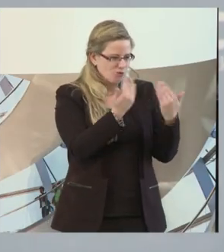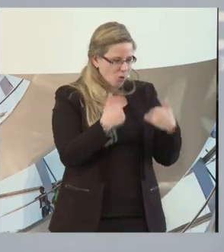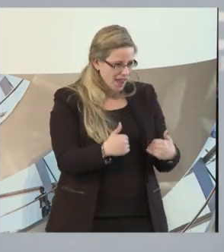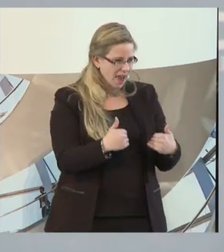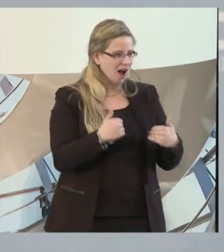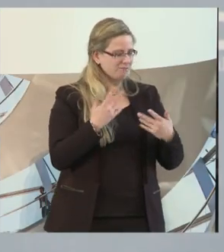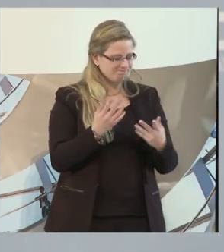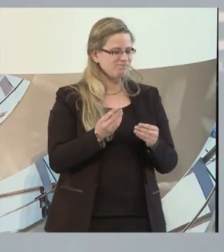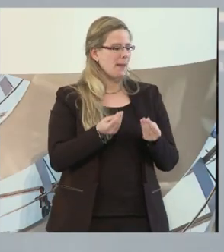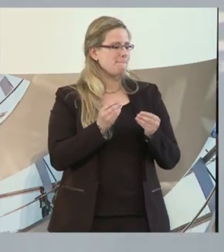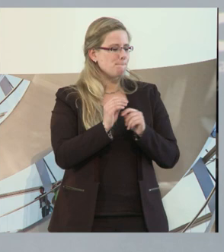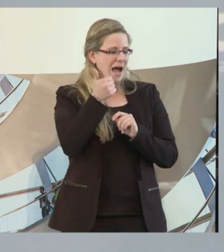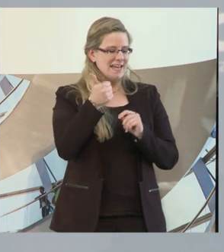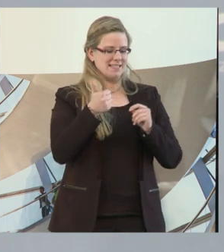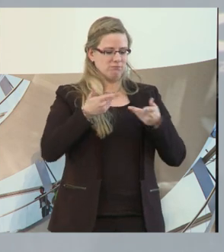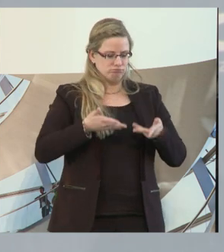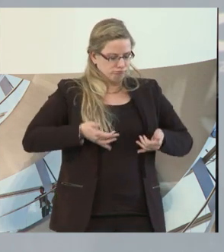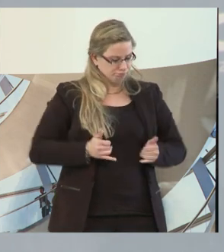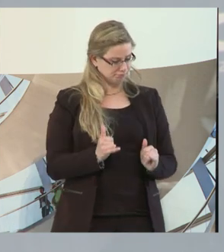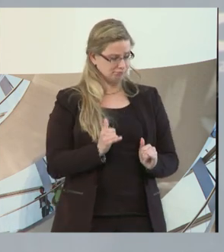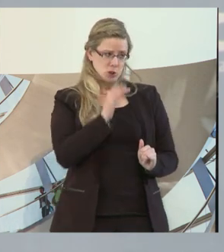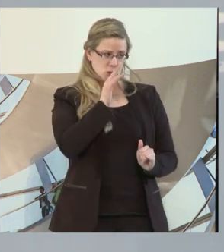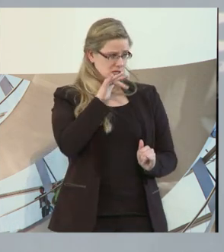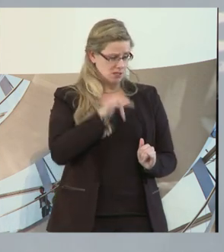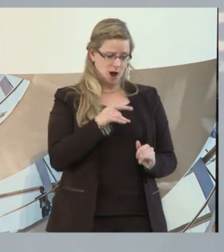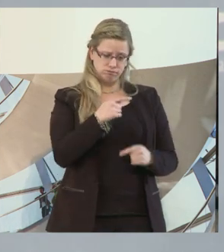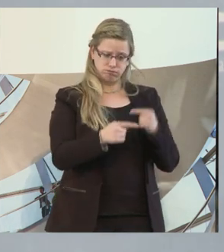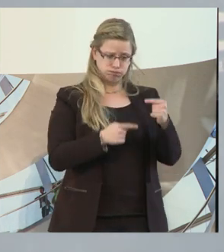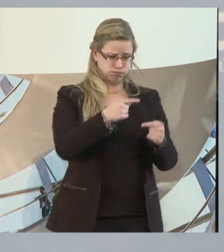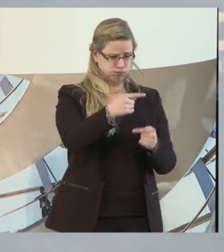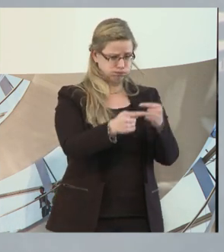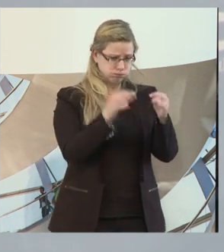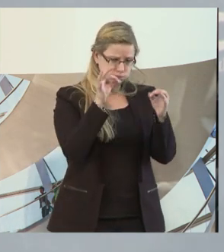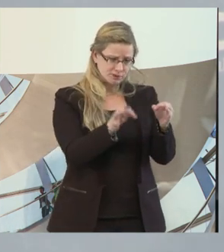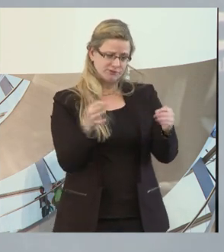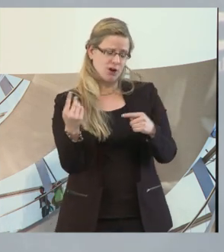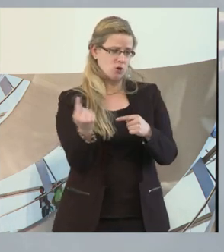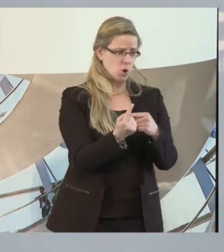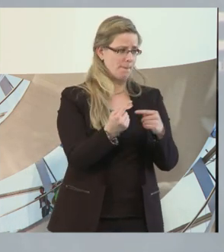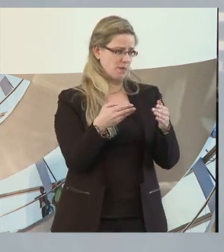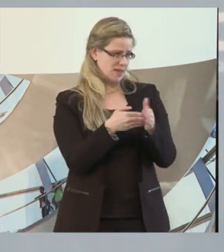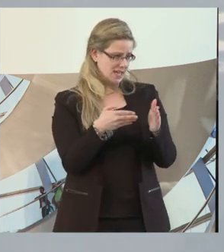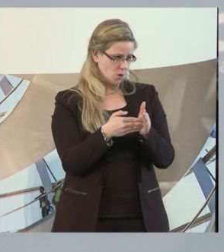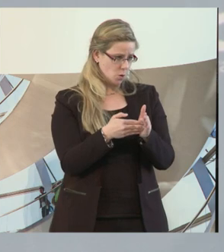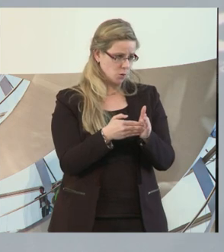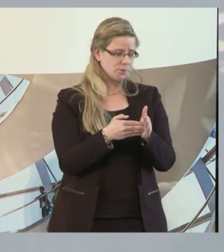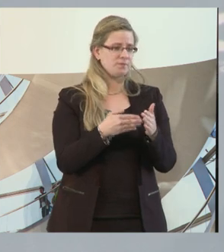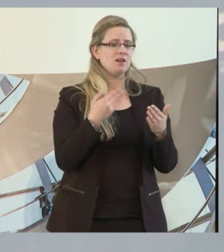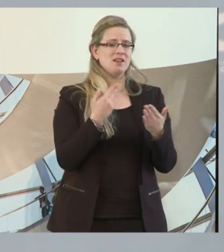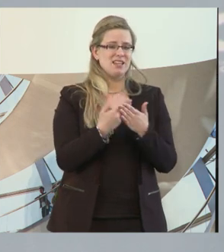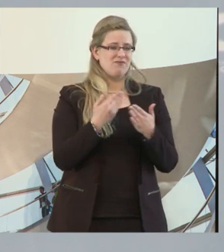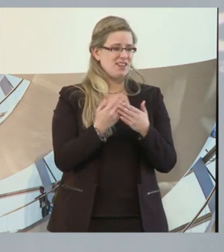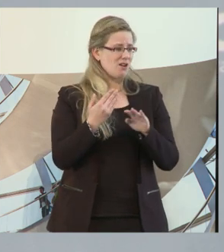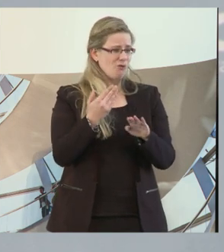Lebenslauf erworbene Krankheit ist. Und wie wir uns da besser drauf einstellen können, was wir müssen, was